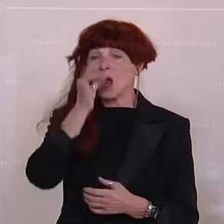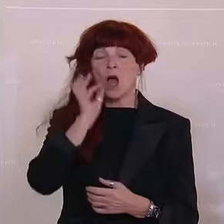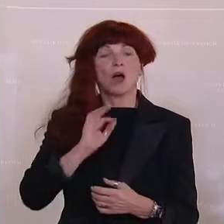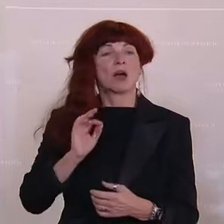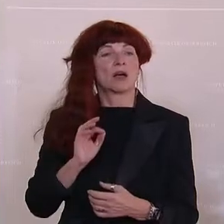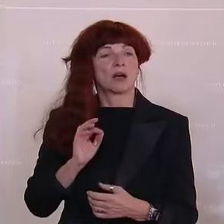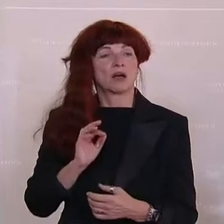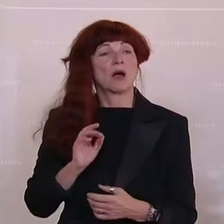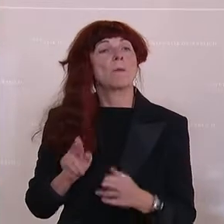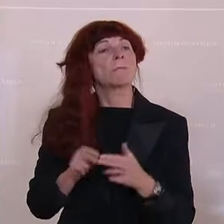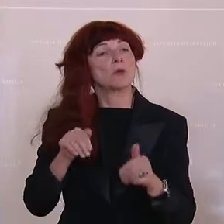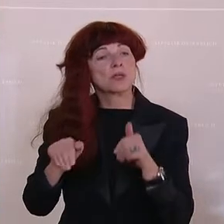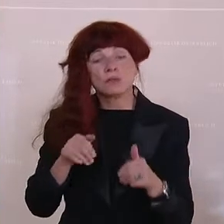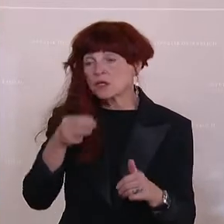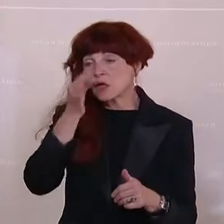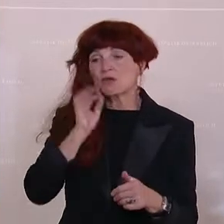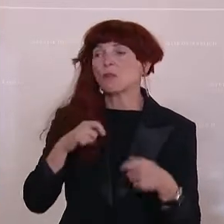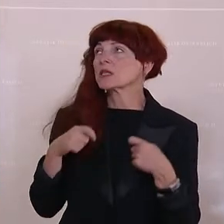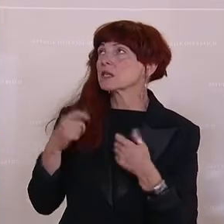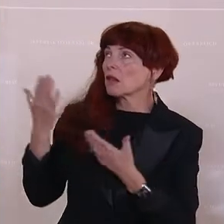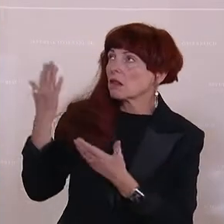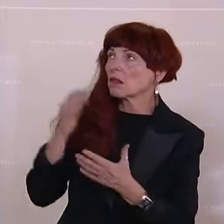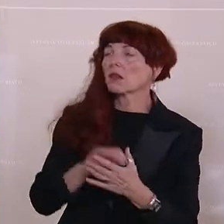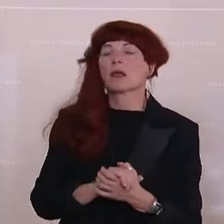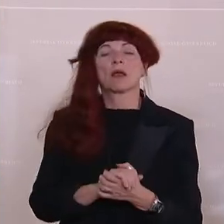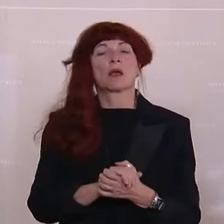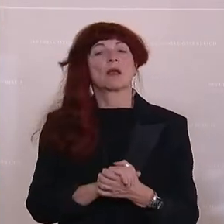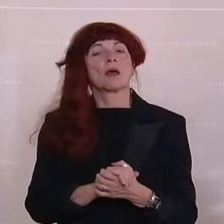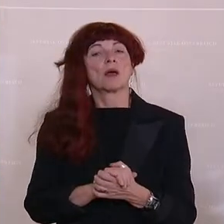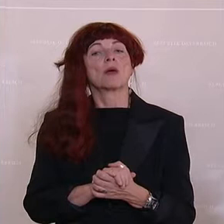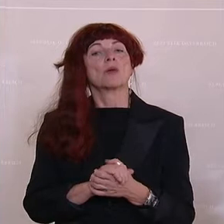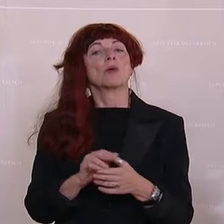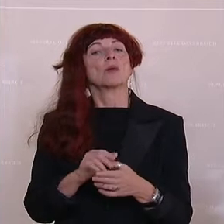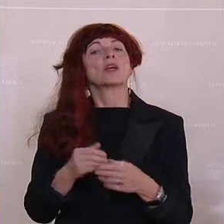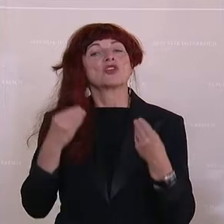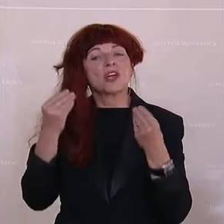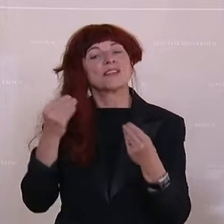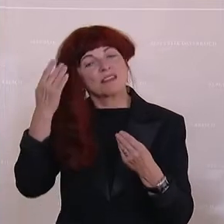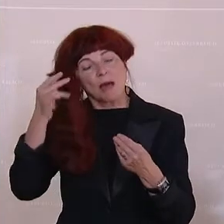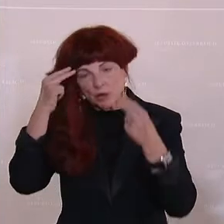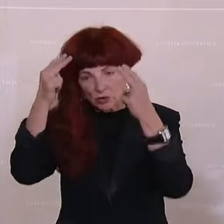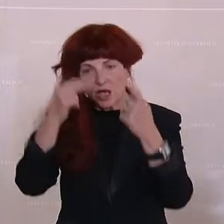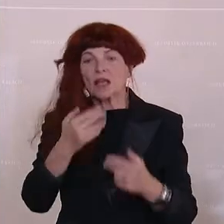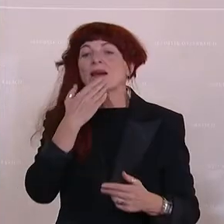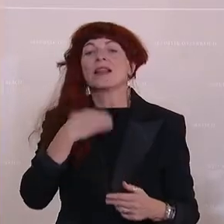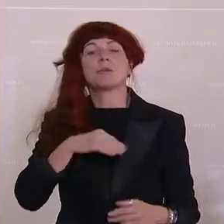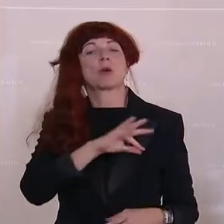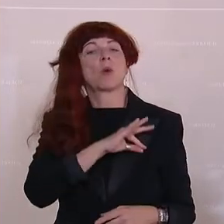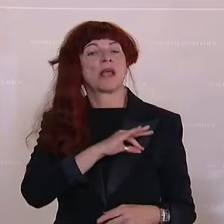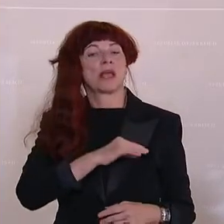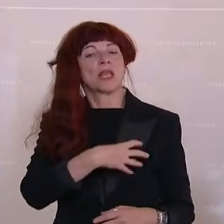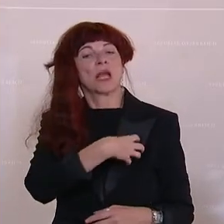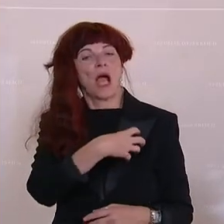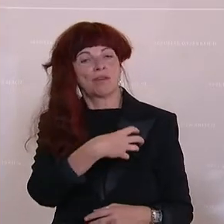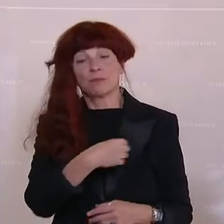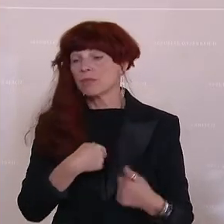Was sagt Rainer Wimmer dazu, Industrie-Sprecher der SPÖ und Gewerkschafter? Kollegin Tanja Graf, wir haben nichts dagegen,